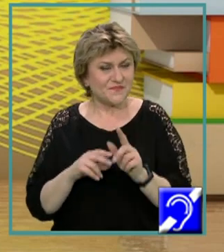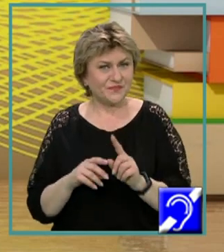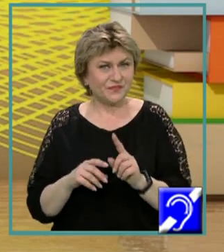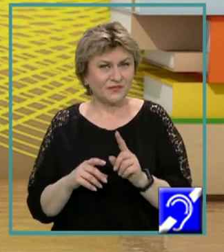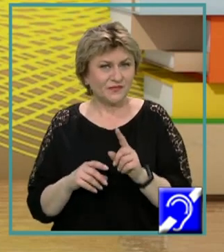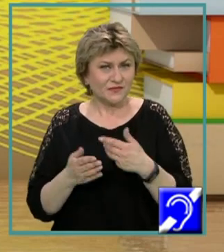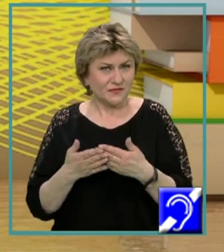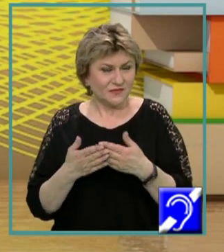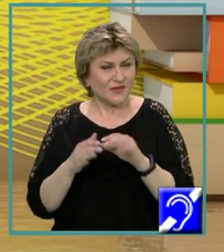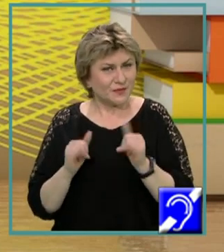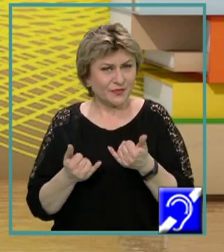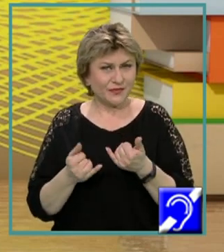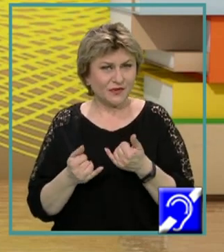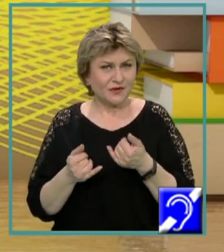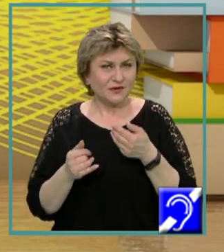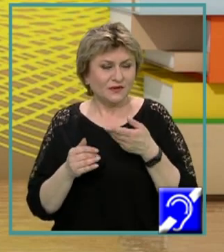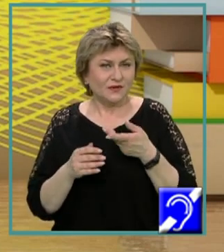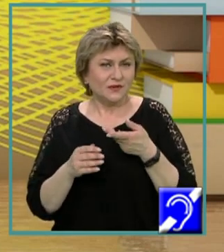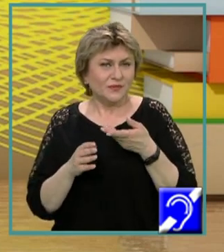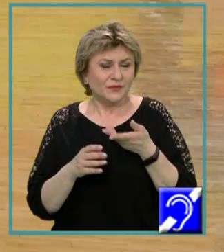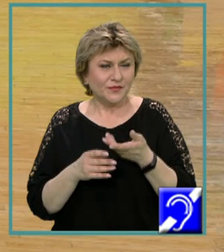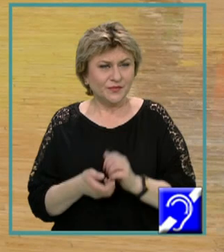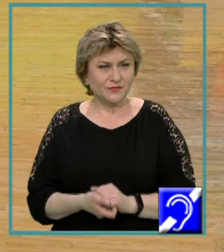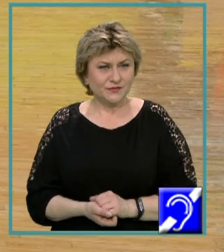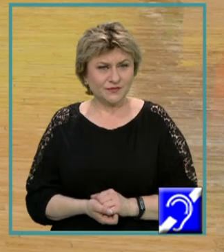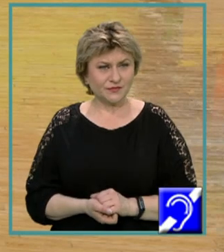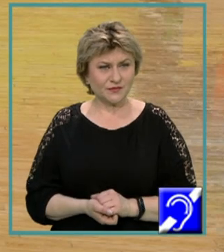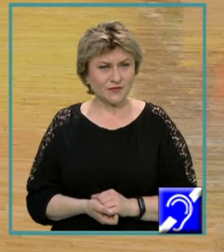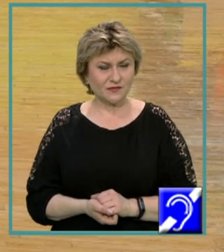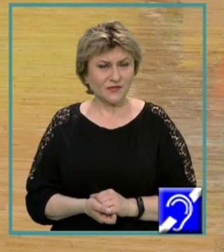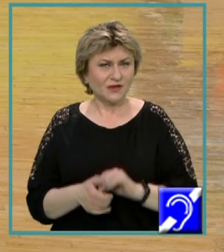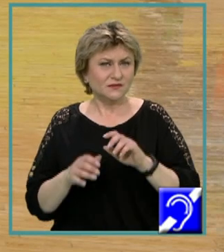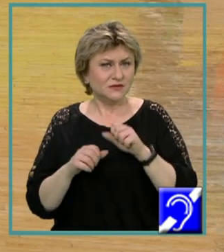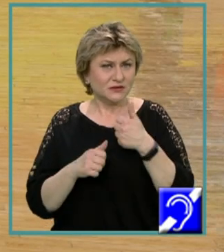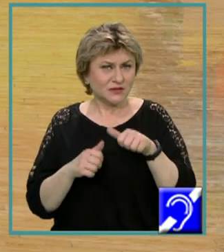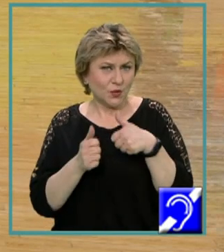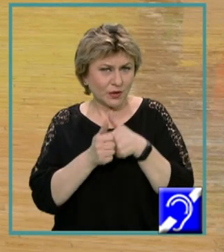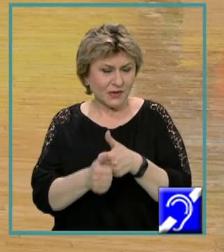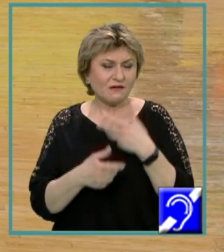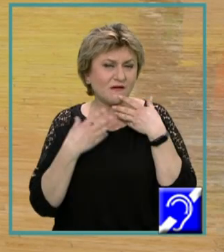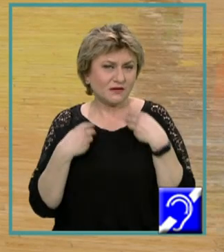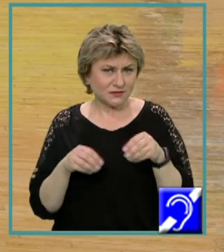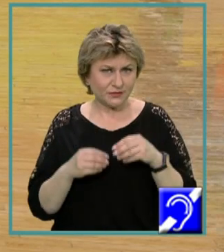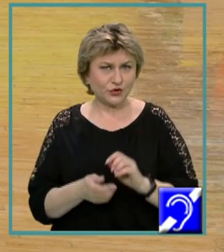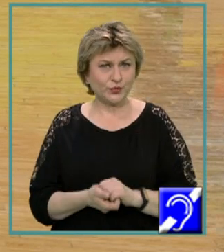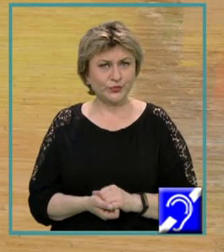astfel de situații prin erori de compilare. Să urmărim un exemplu.